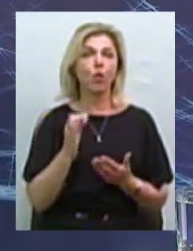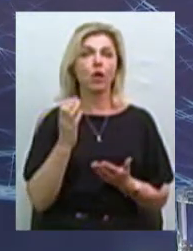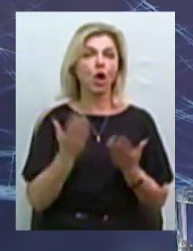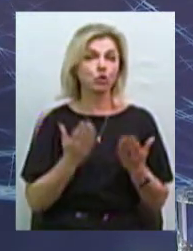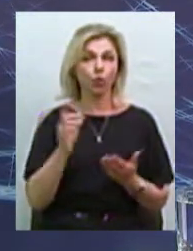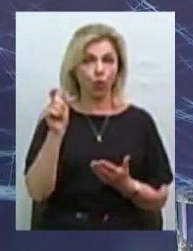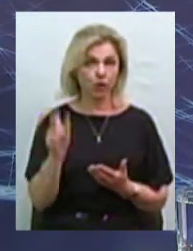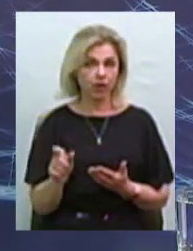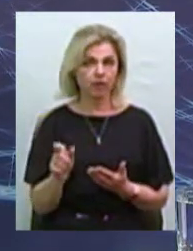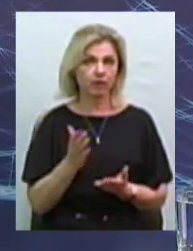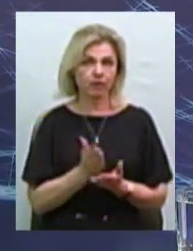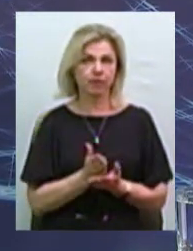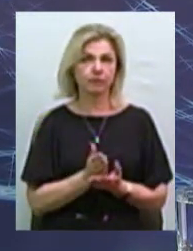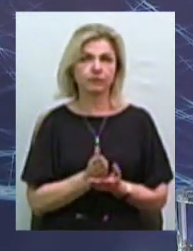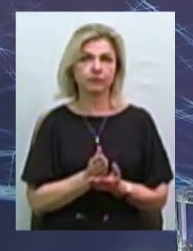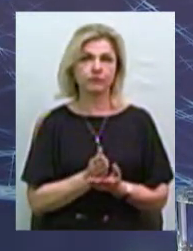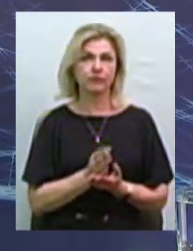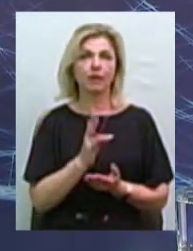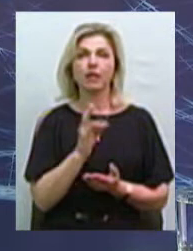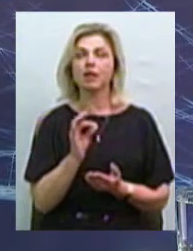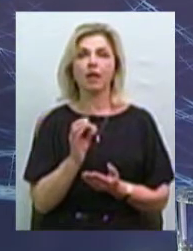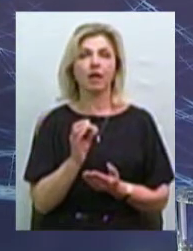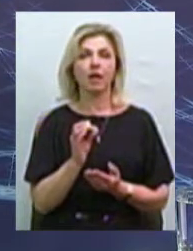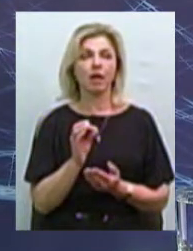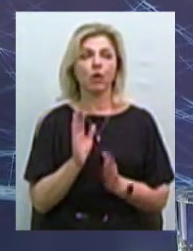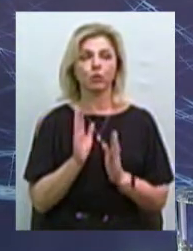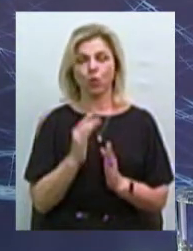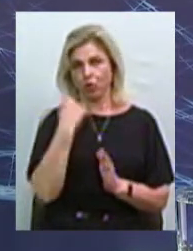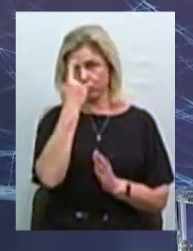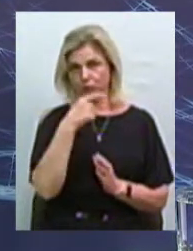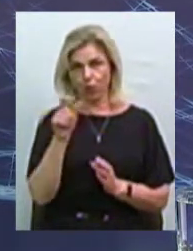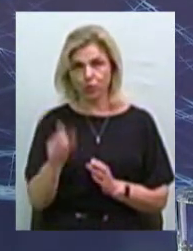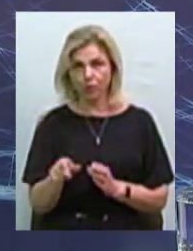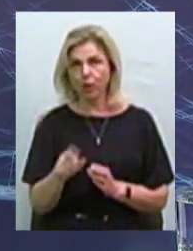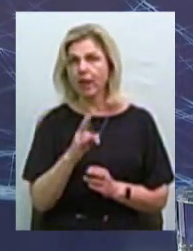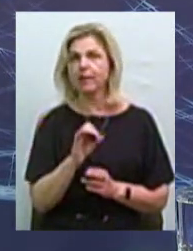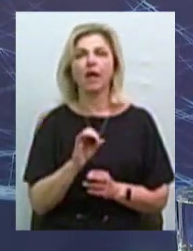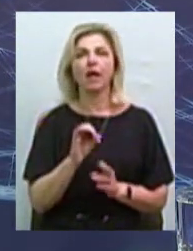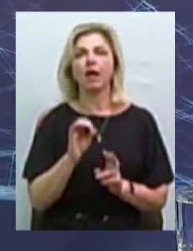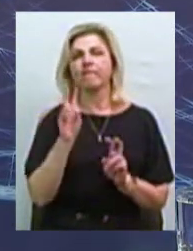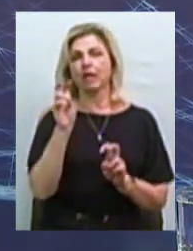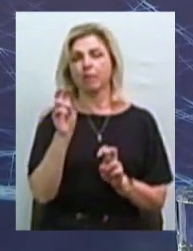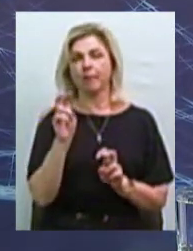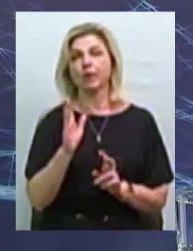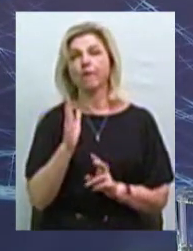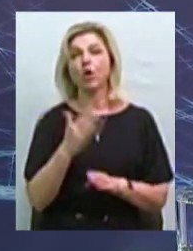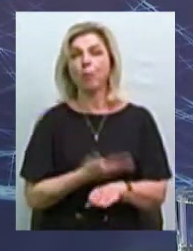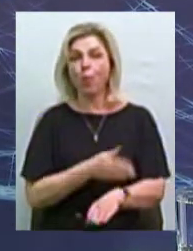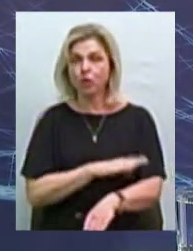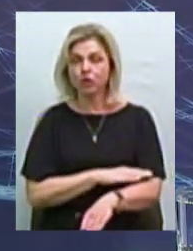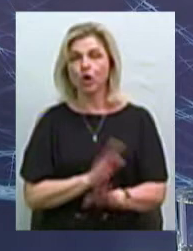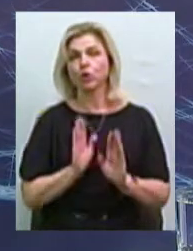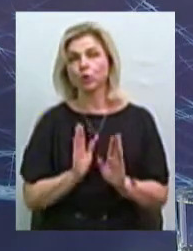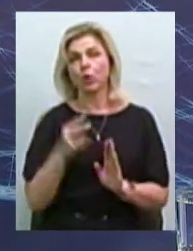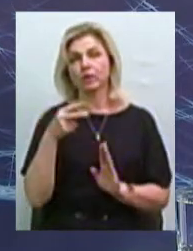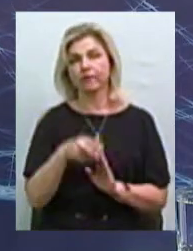не юридичною, а сутофізичною особою. В Польщі тільки у